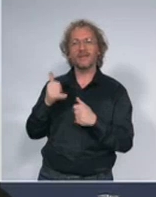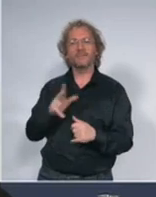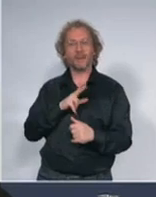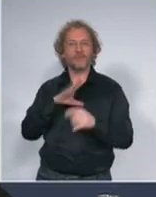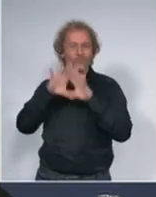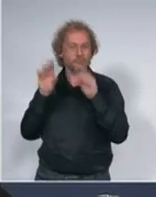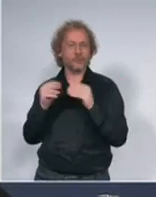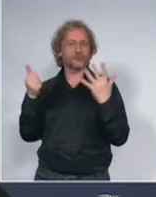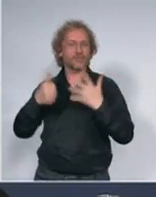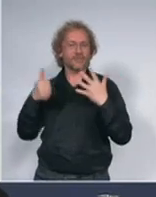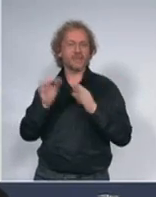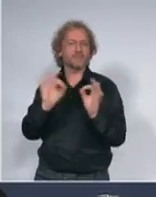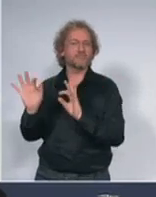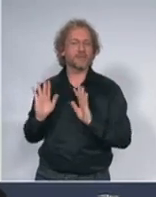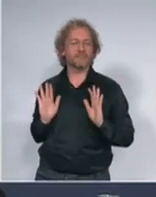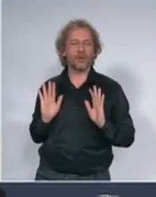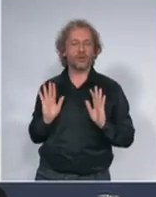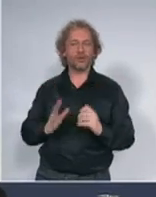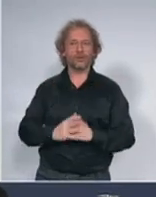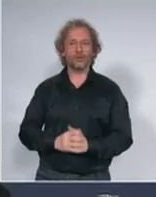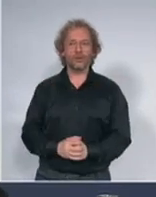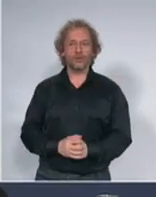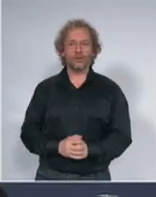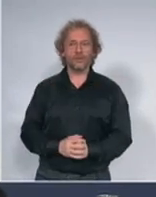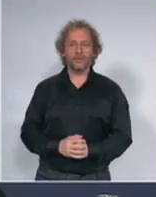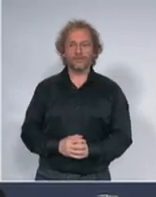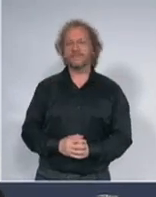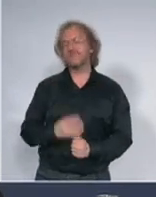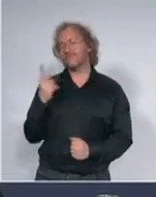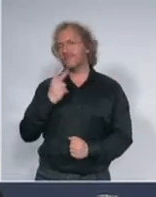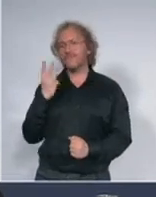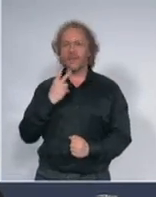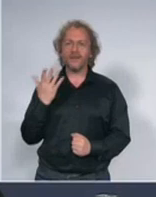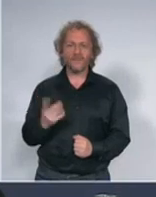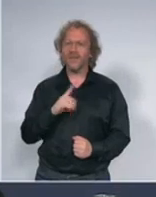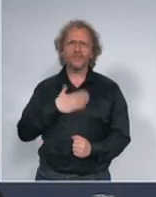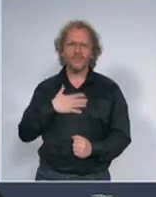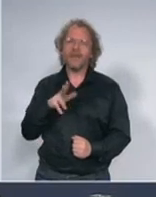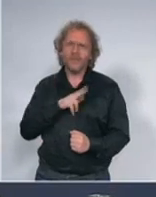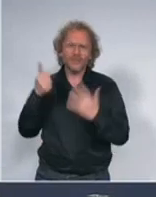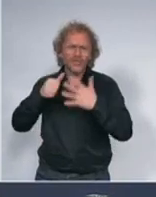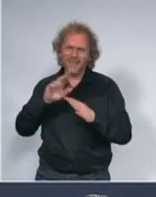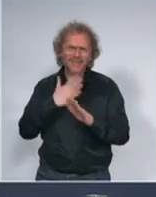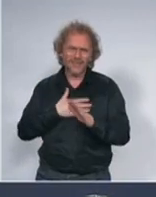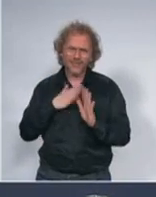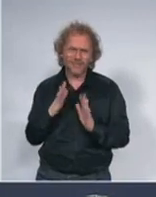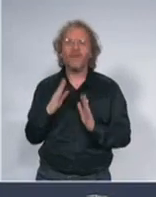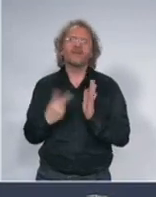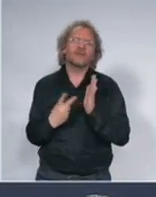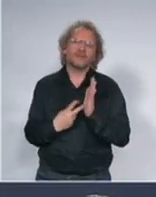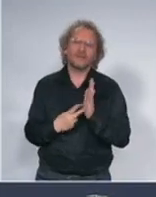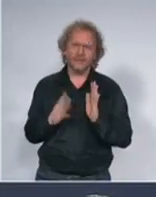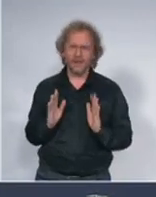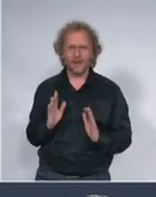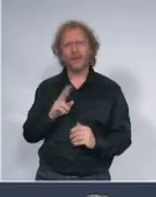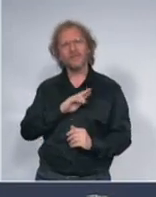6.000 kreveta naravno ne želimo da imamo toliko bolesnika i imamo svu odgovarajuću terapiju